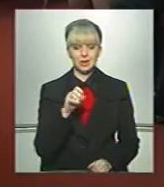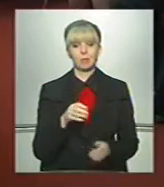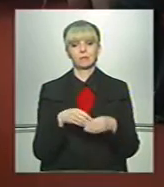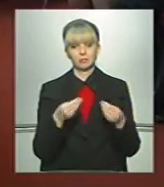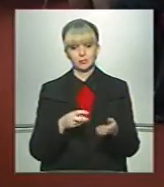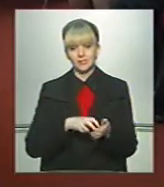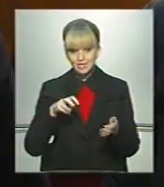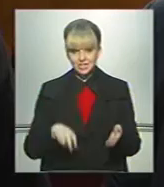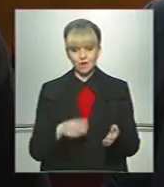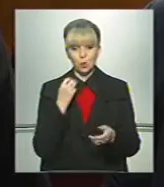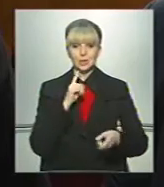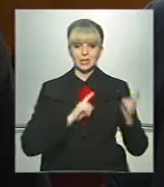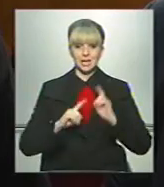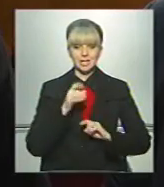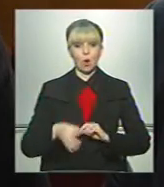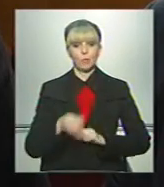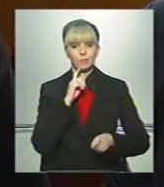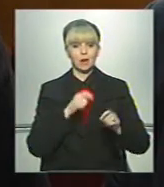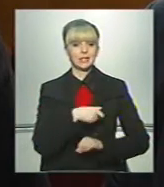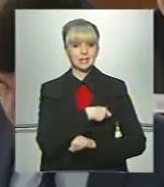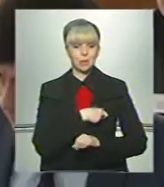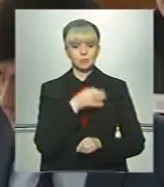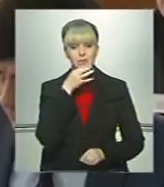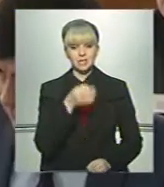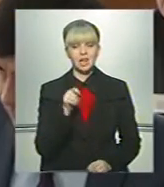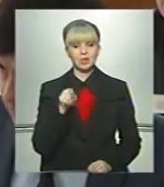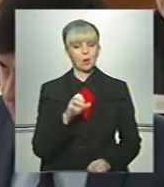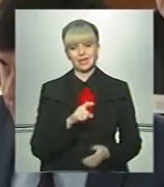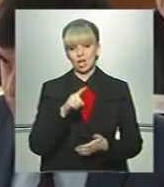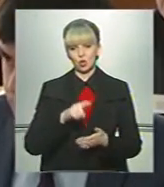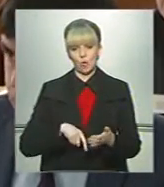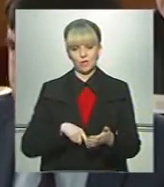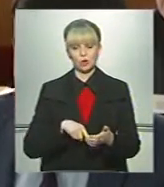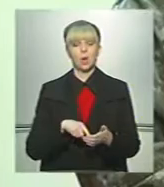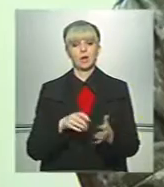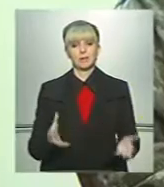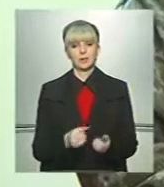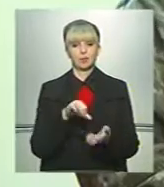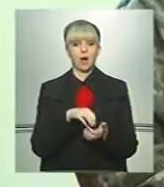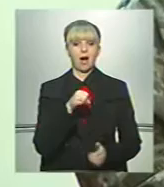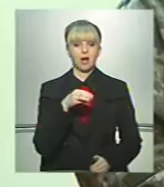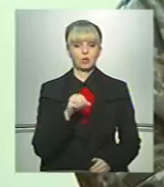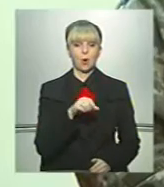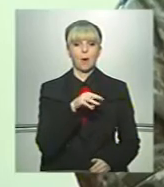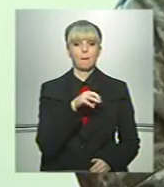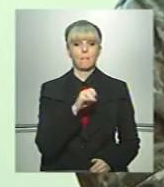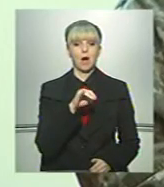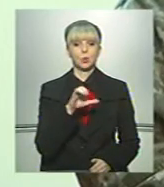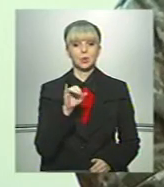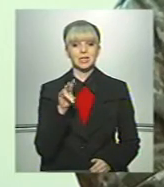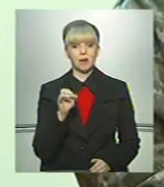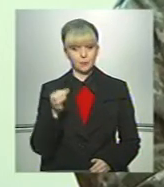відставку після того, як на сесії обласної ради депутати висловили йому недовіру і підтримали учасника АТО Євгенія Марусика.